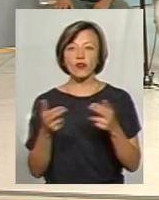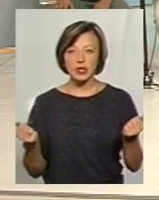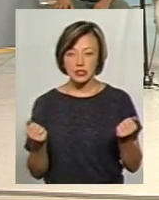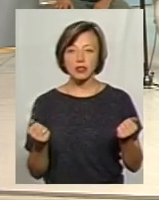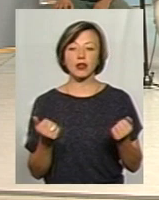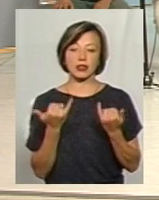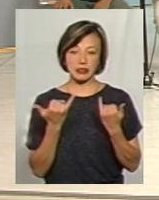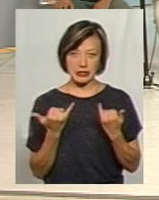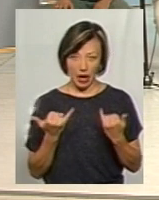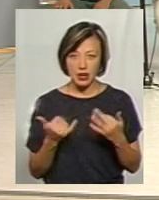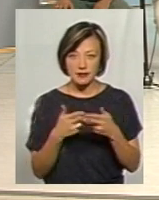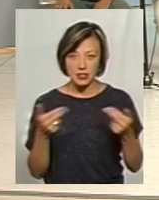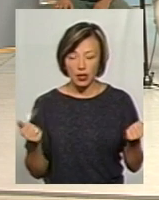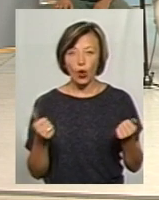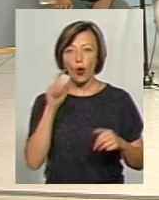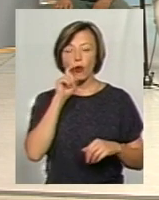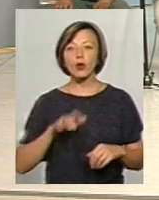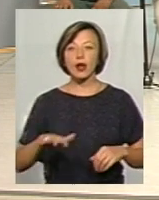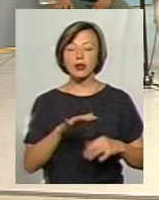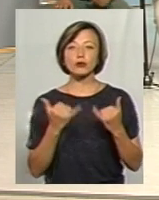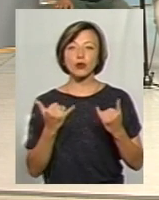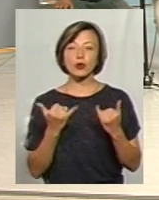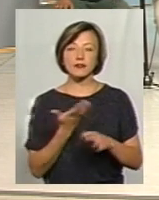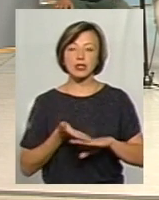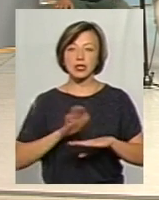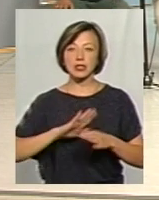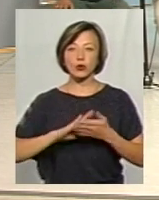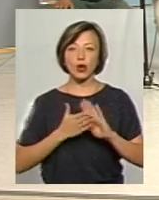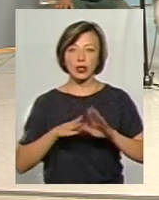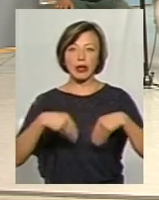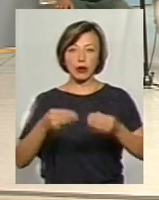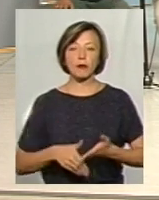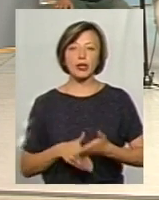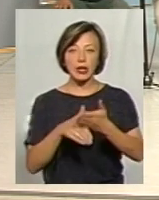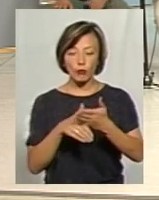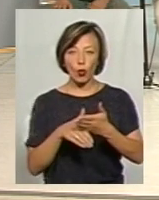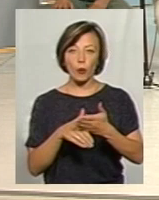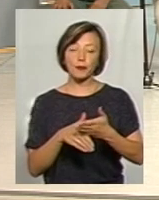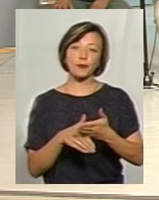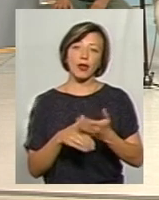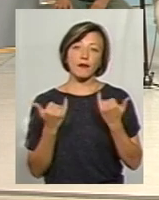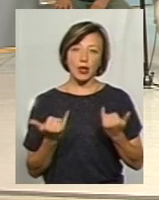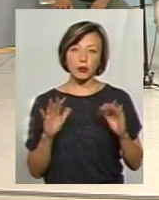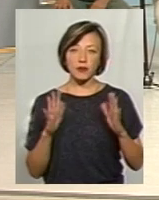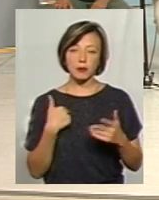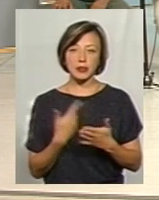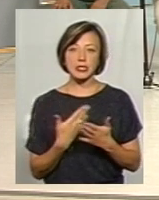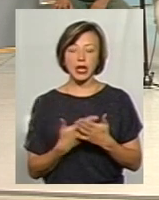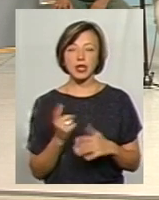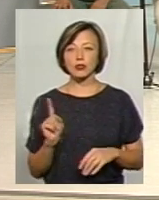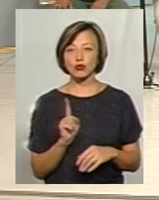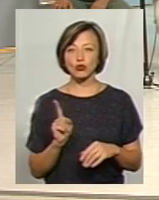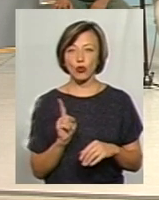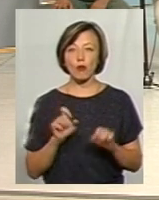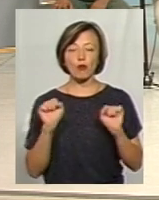Україну визнають, українці Україні в сьогоднішній складній ситуації надають підтримку. Ну, в даному випадку, мені здається, що,